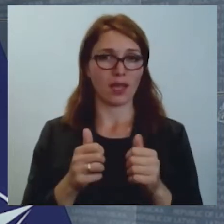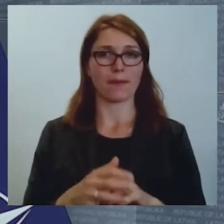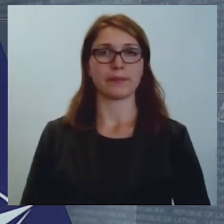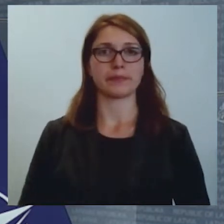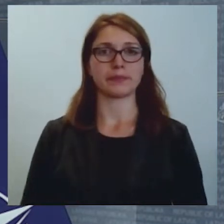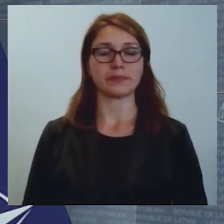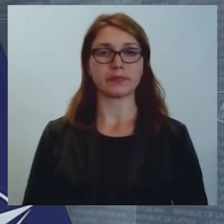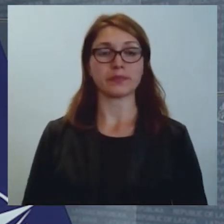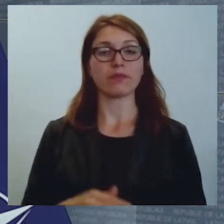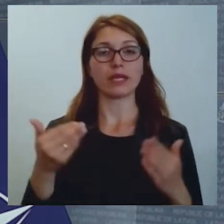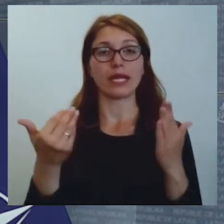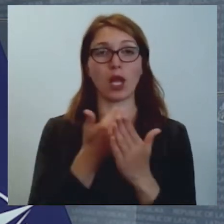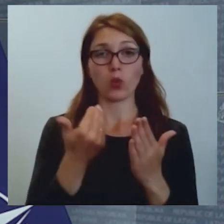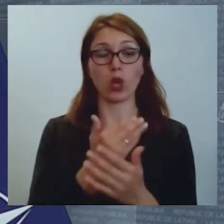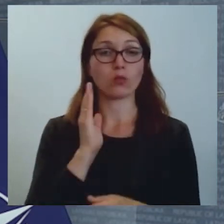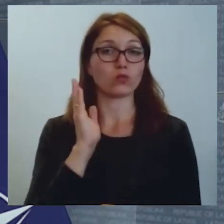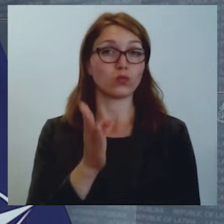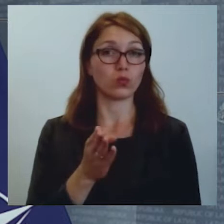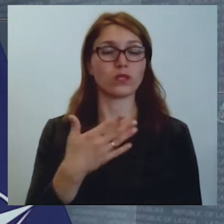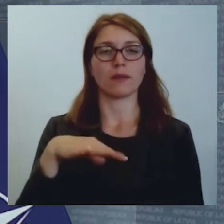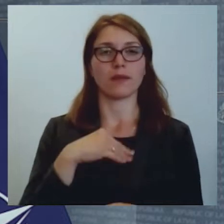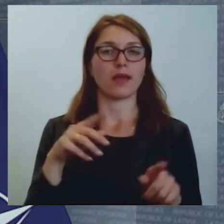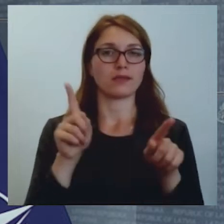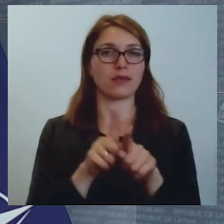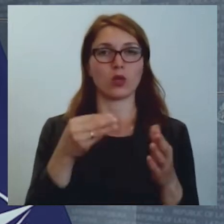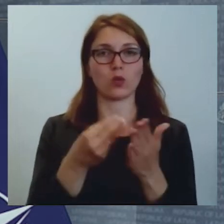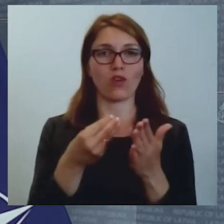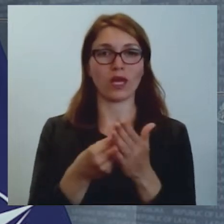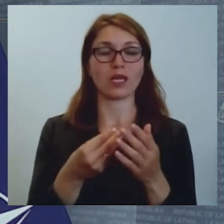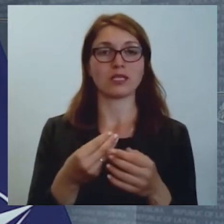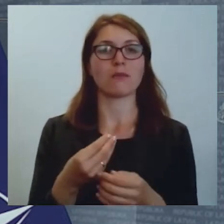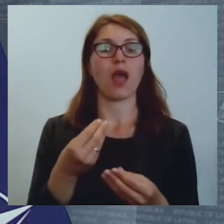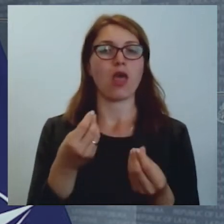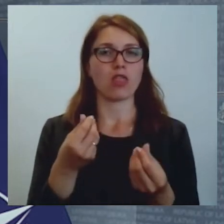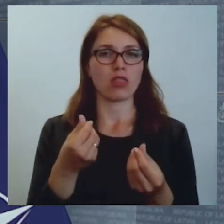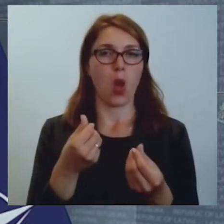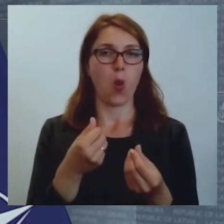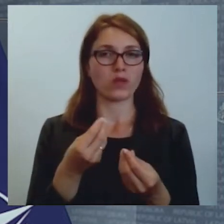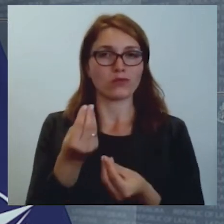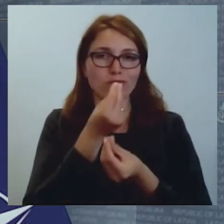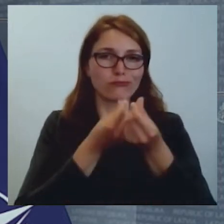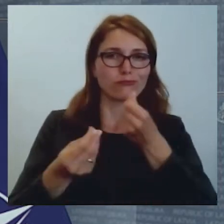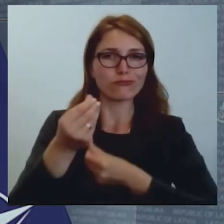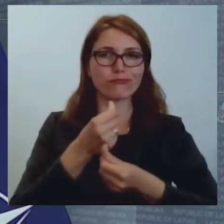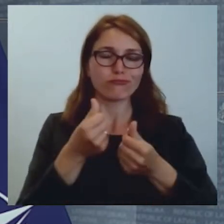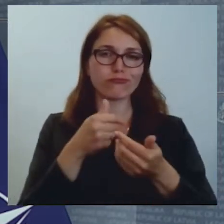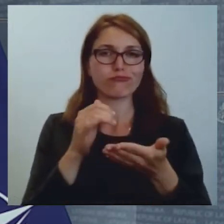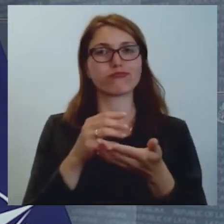Navitāte šeit būs, ka mēs arī vērtēsim naudas atmazgāšanas iespējas vai